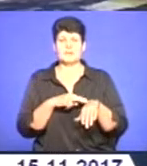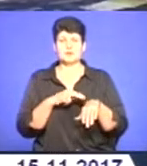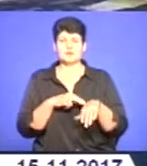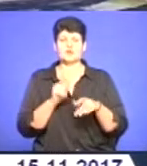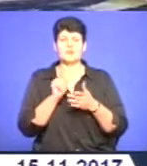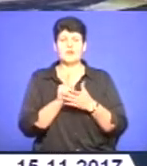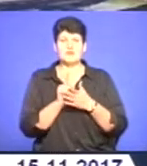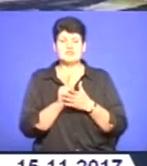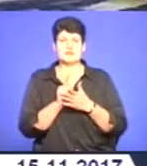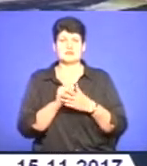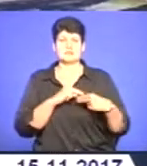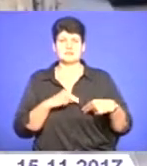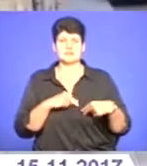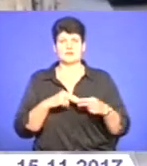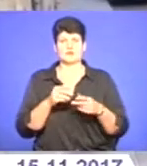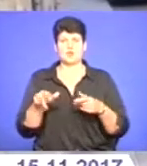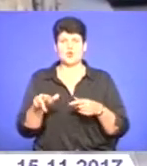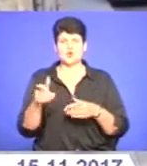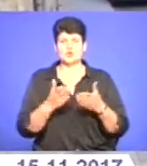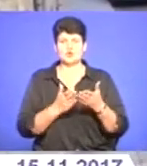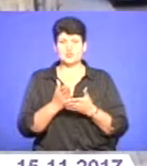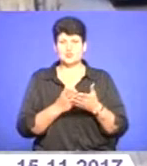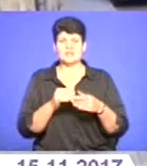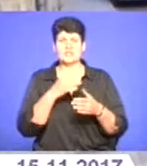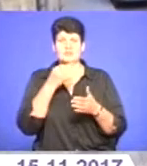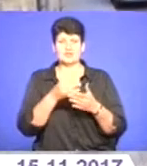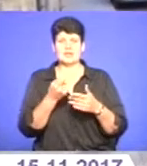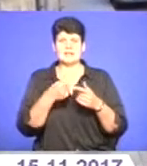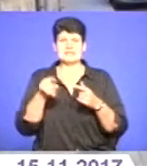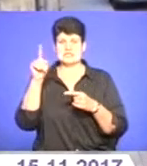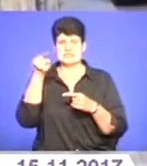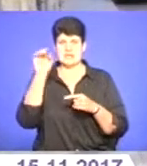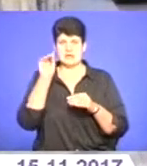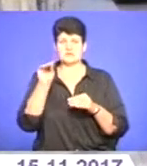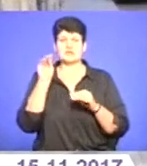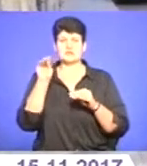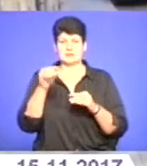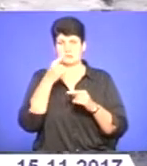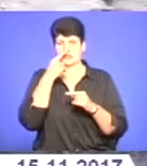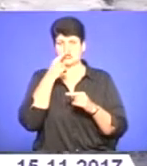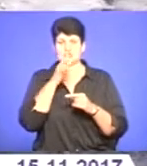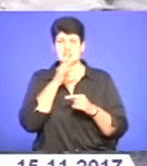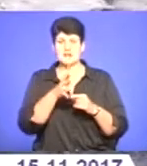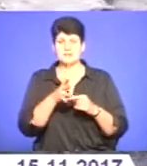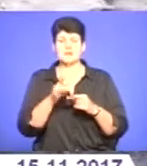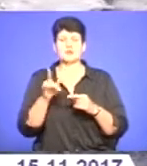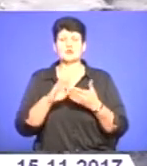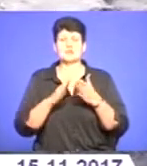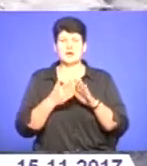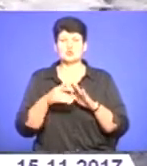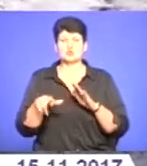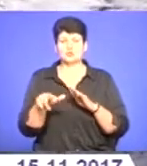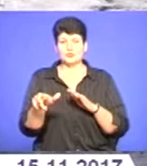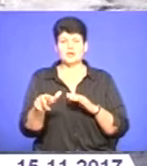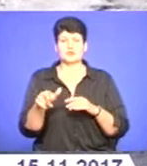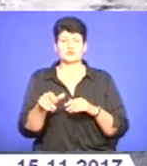працівників комунальних та дорожніх служб, які відповідають за дорожні знаки, встановити їх у найближчий час. Щодо стану доріг у місті, то